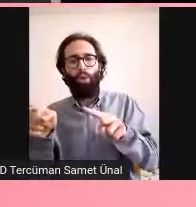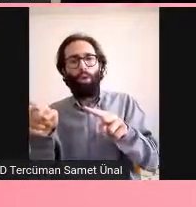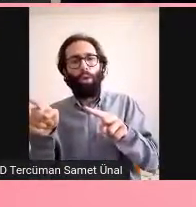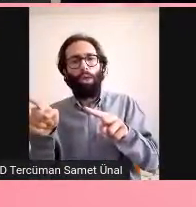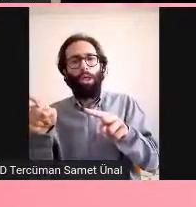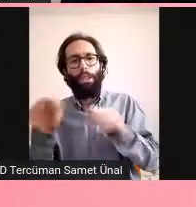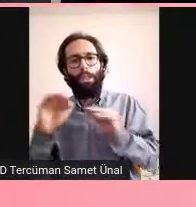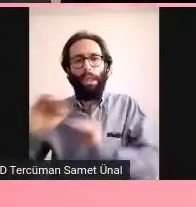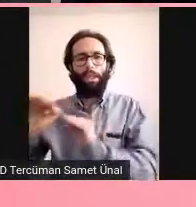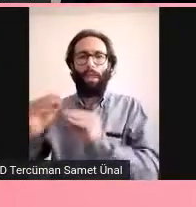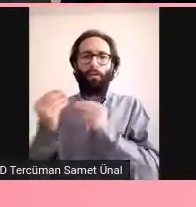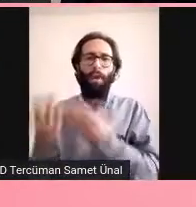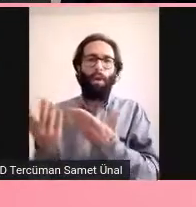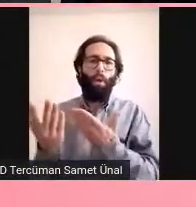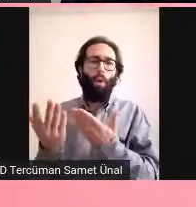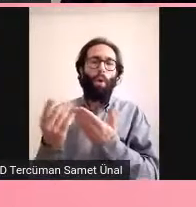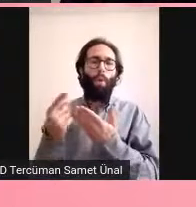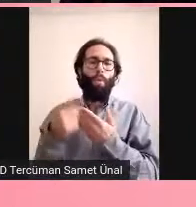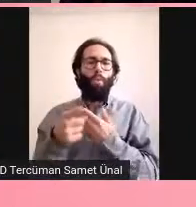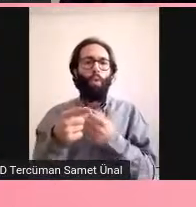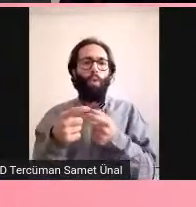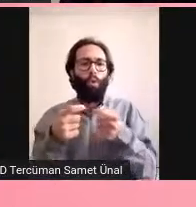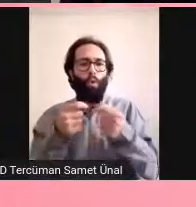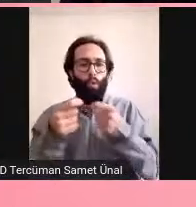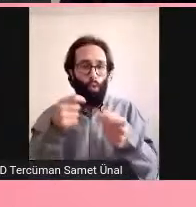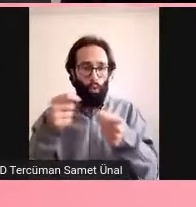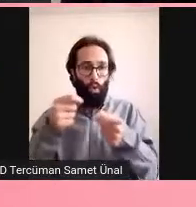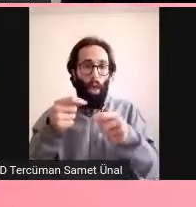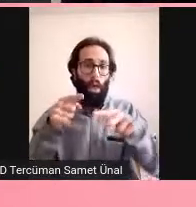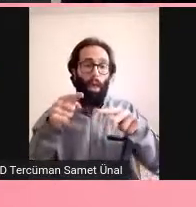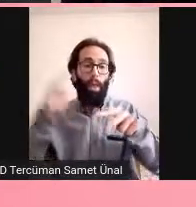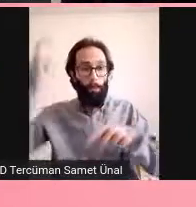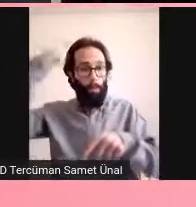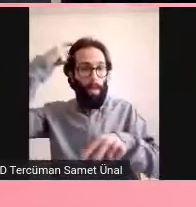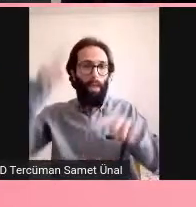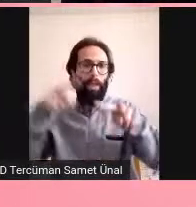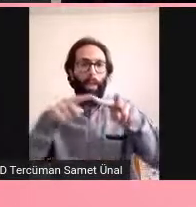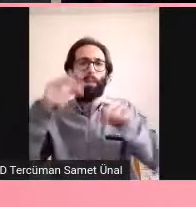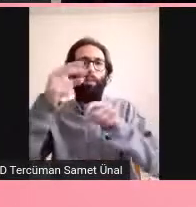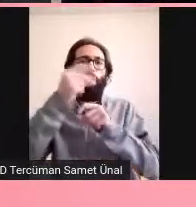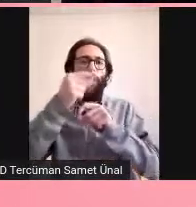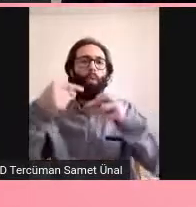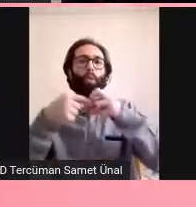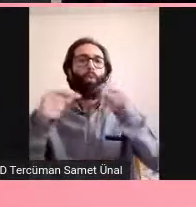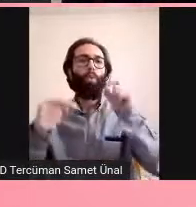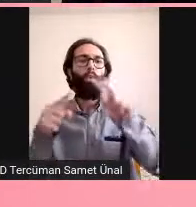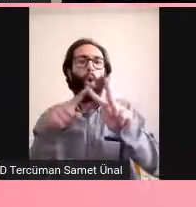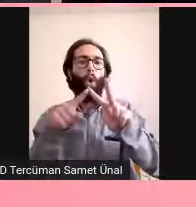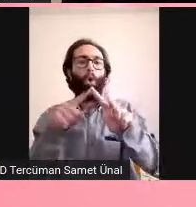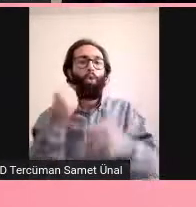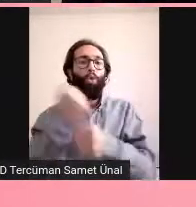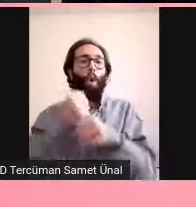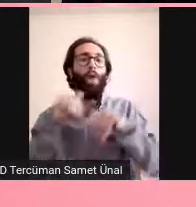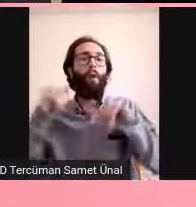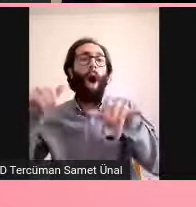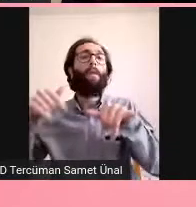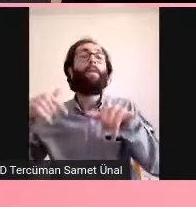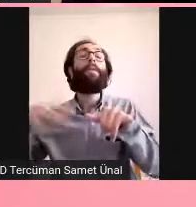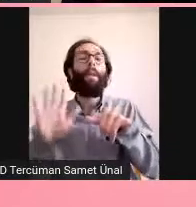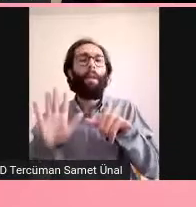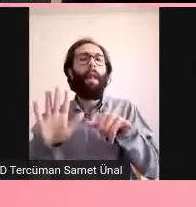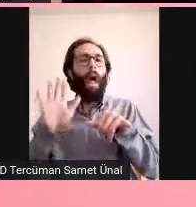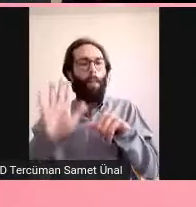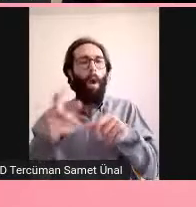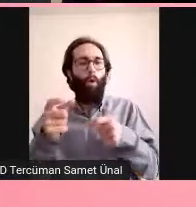hücreleri. Şimdi diyorlar ki eğer bu hücreler enfekte oluyorsa o zaman nöronlar